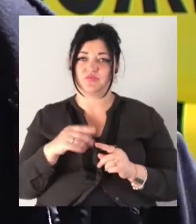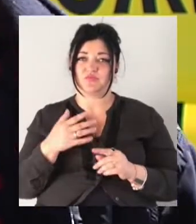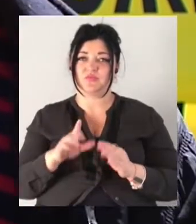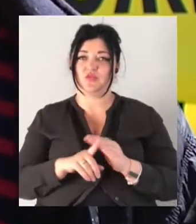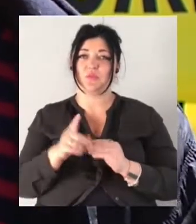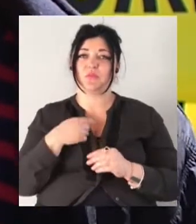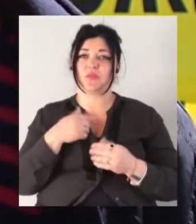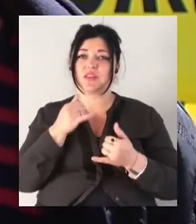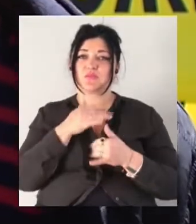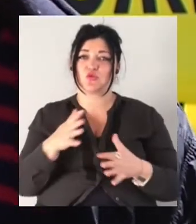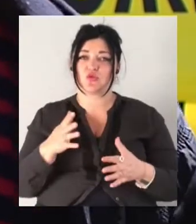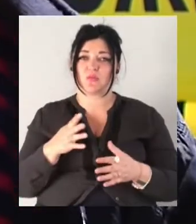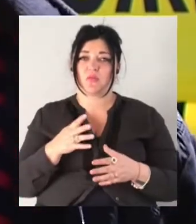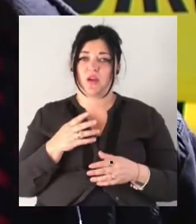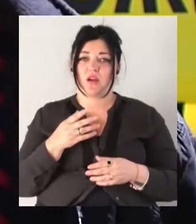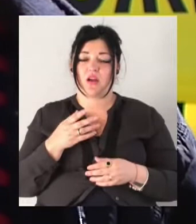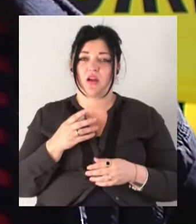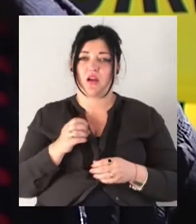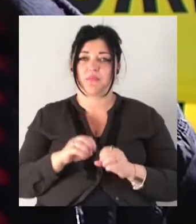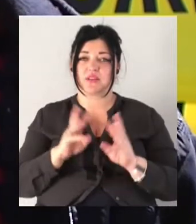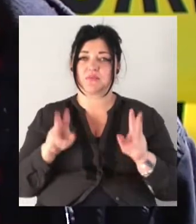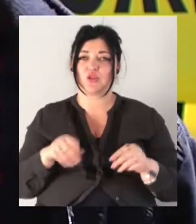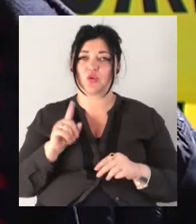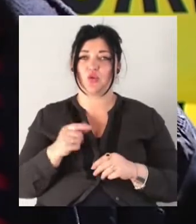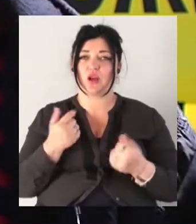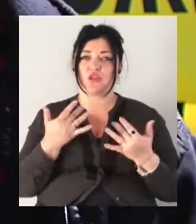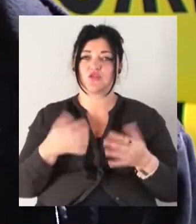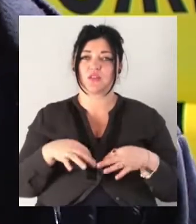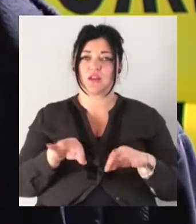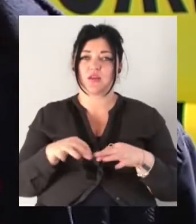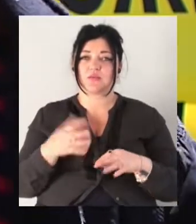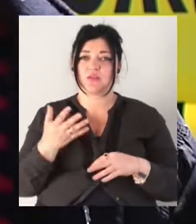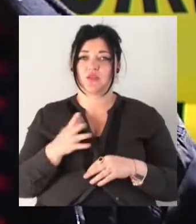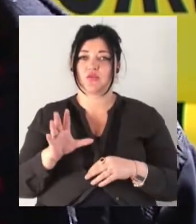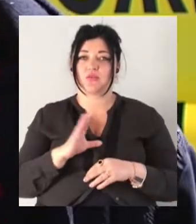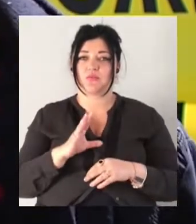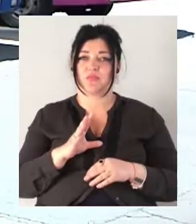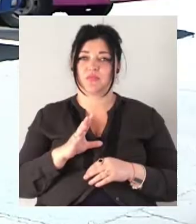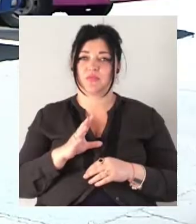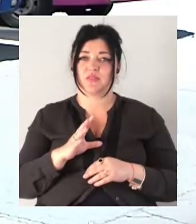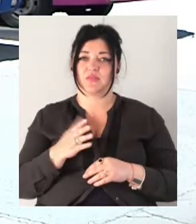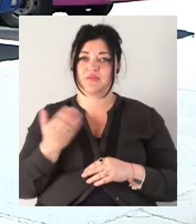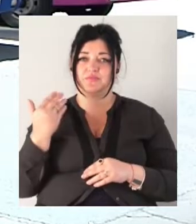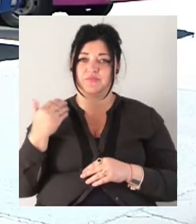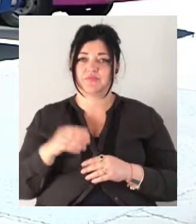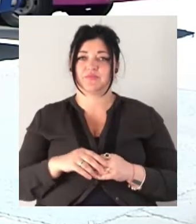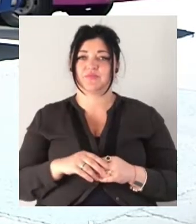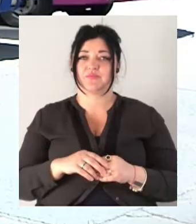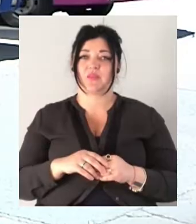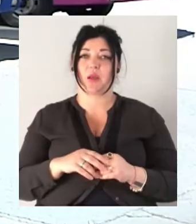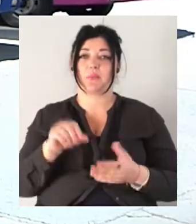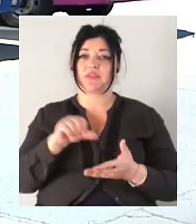зможемо обеспечити то кількість транспорту, яке було, т.е. водителів транспорту у нас є. Представник громадської